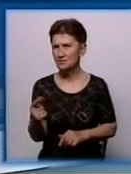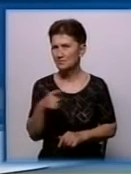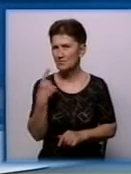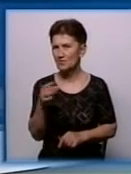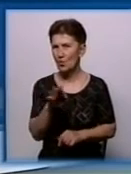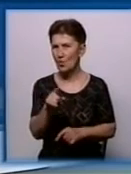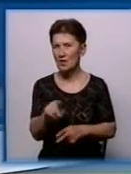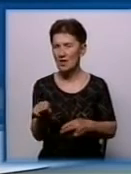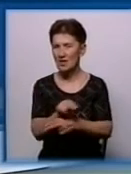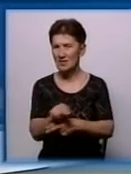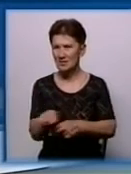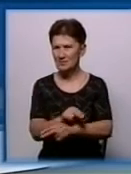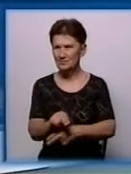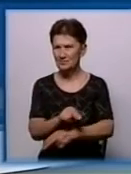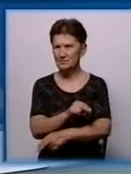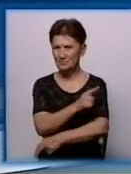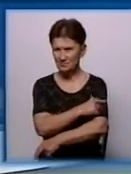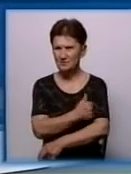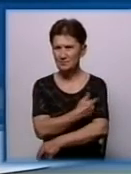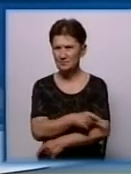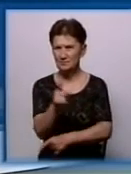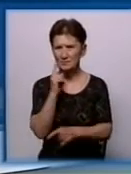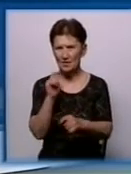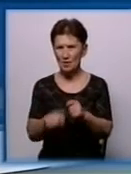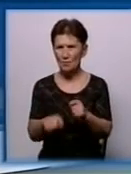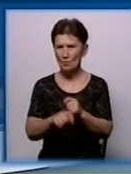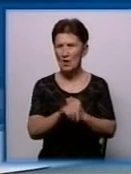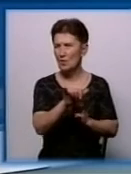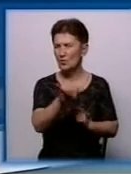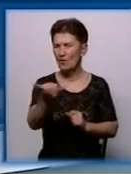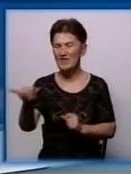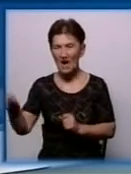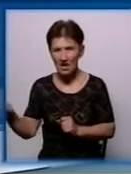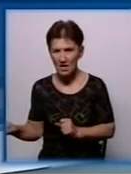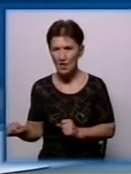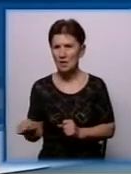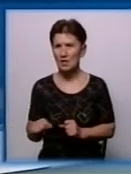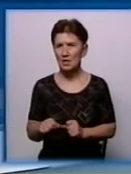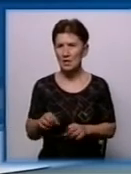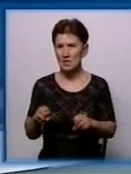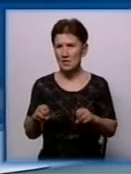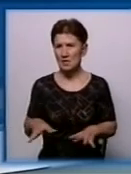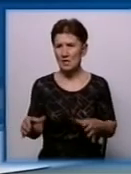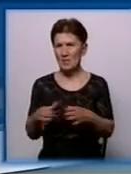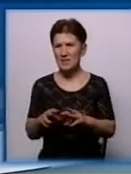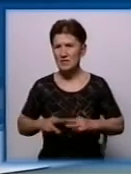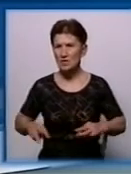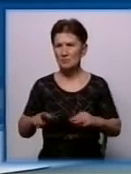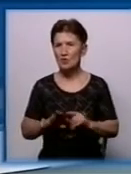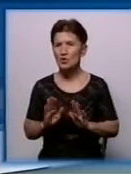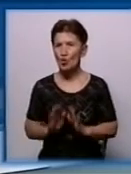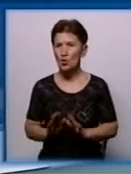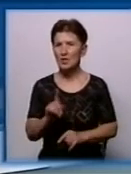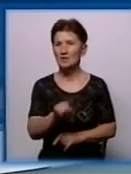лікувальних закладів, лікувальні заклади ми перевіряли, і визначено було постановою рішенням Кабінету міністра, лише ті,